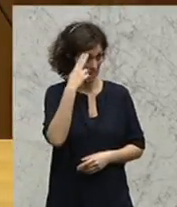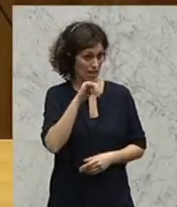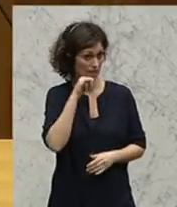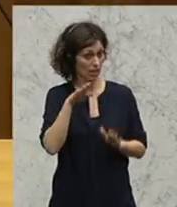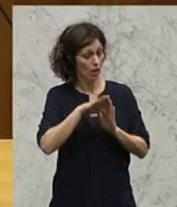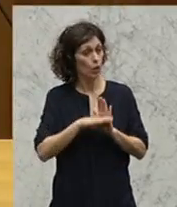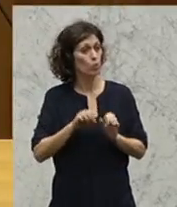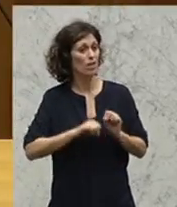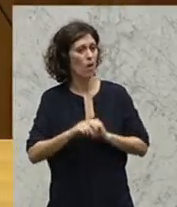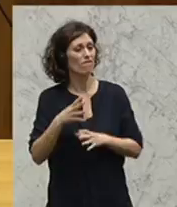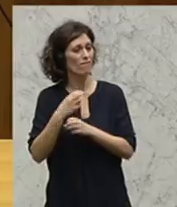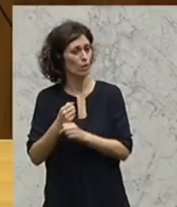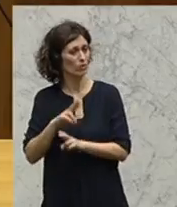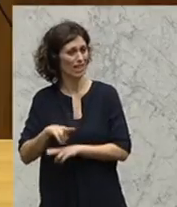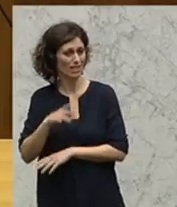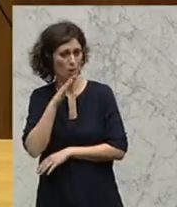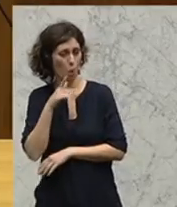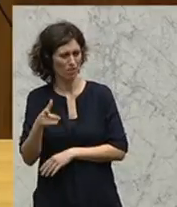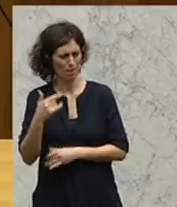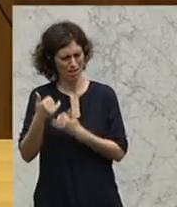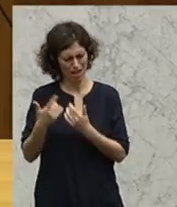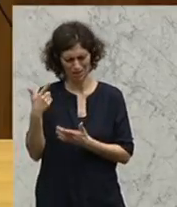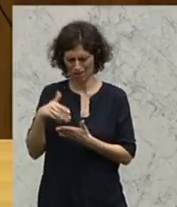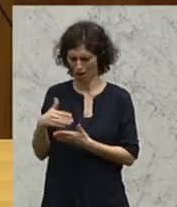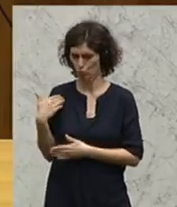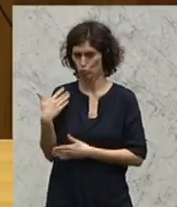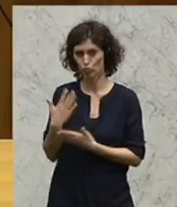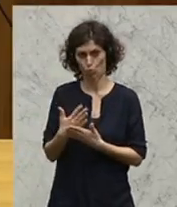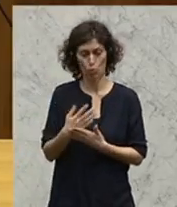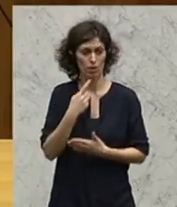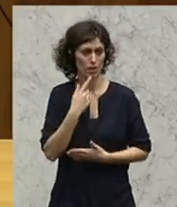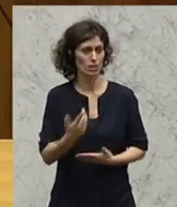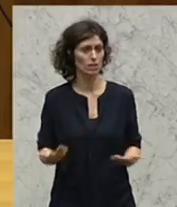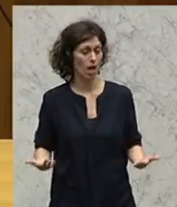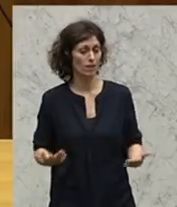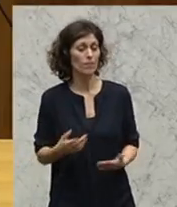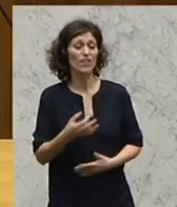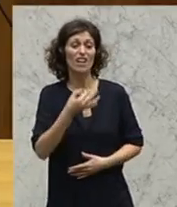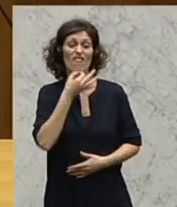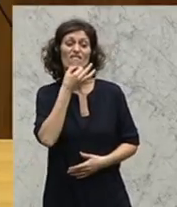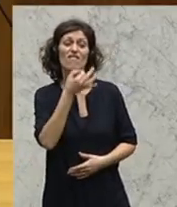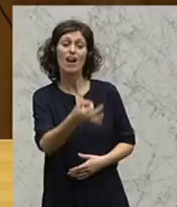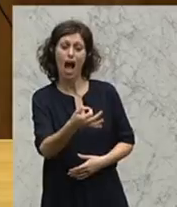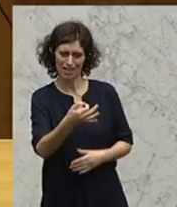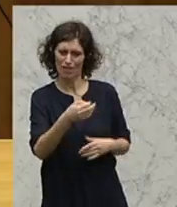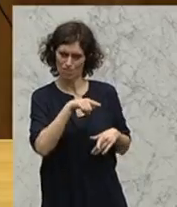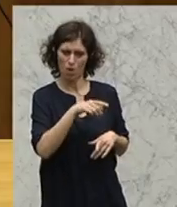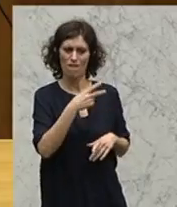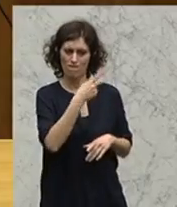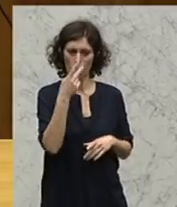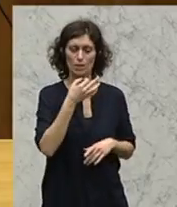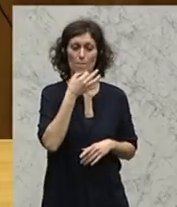Verfassungsgerichtshofs, der schon im Jahr 2000 gesagt hat, dass die Frage, die bei einer Volksbefragung